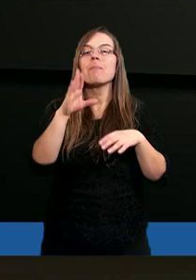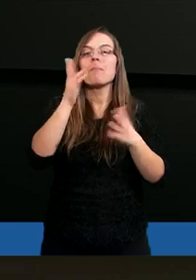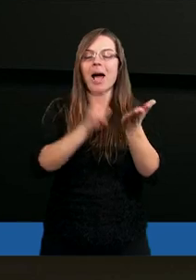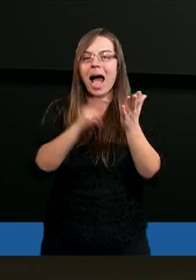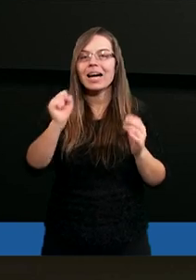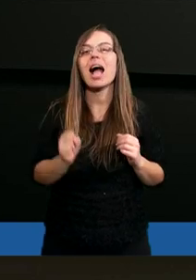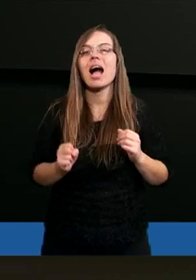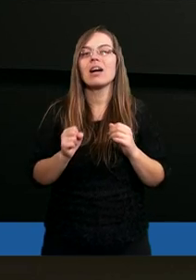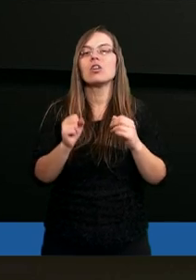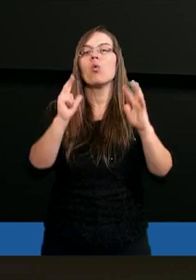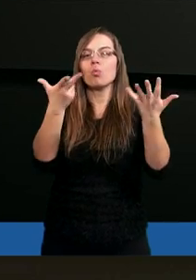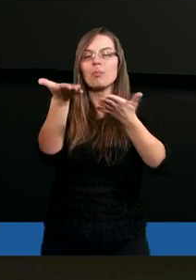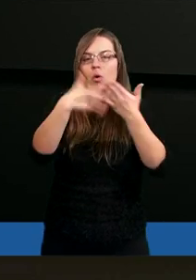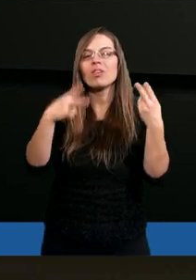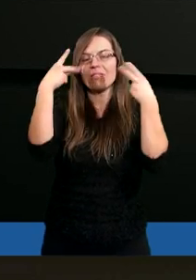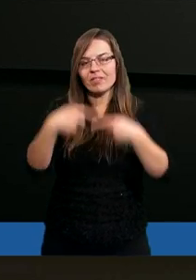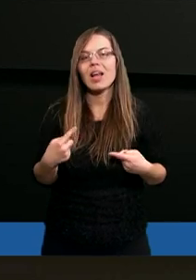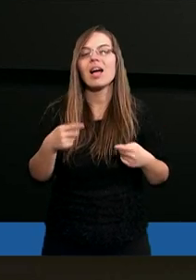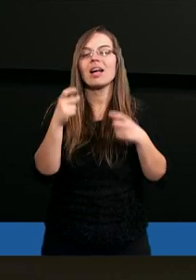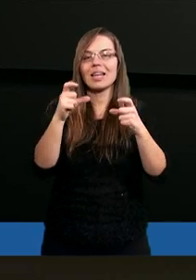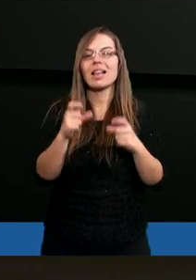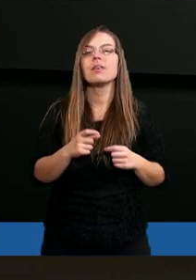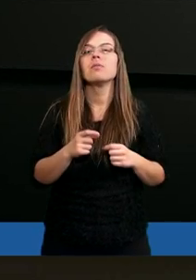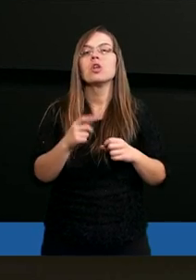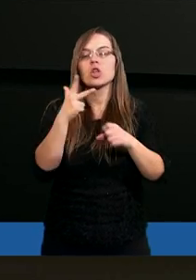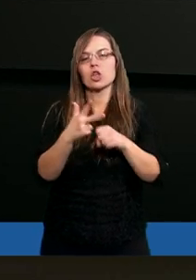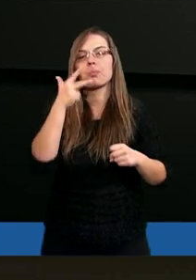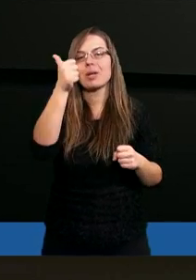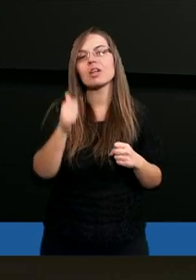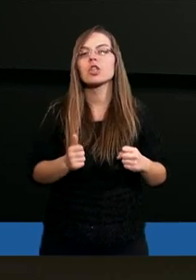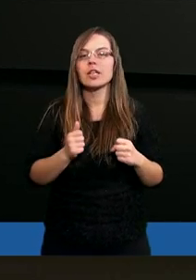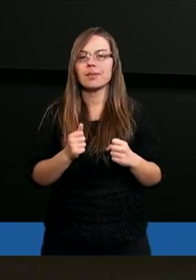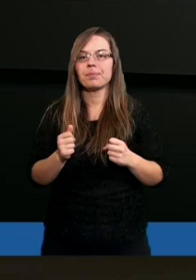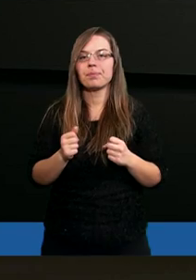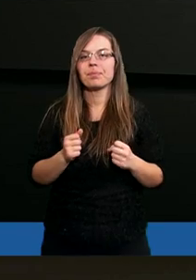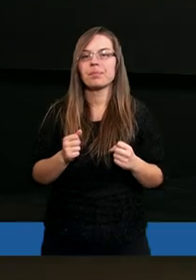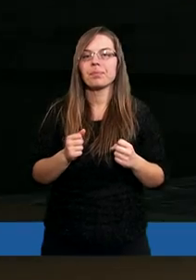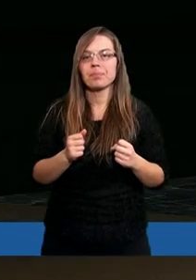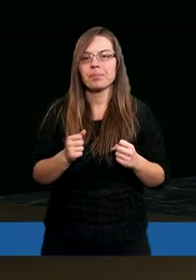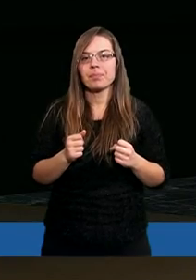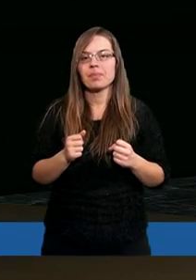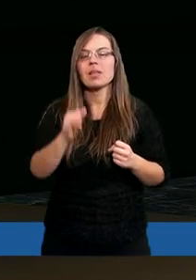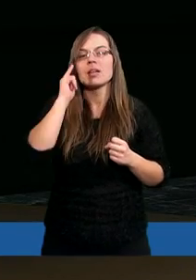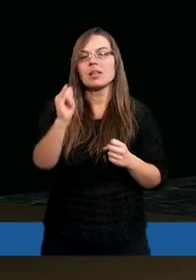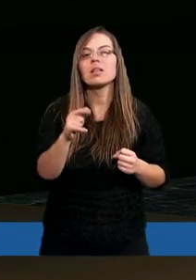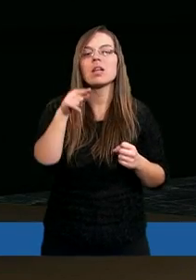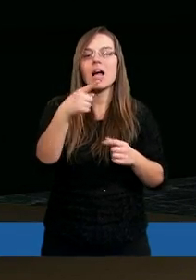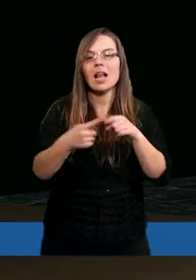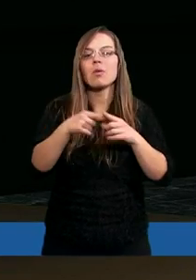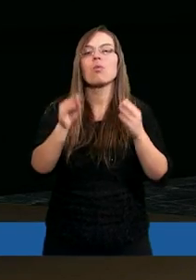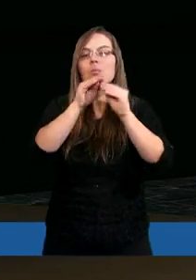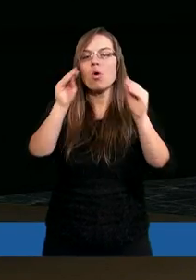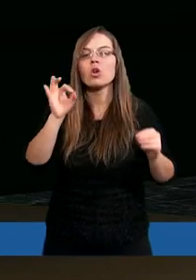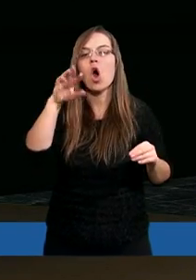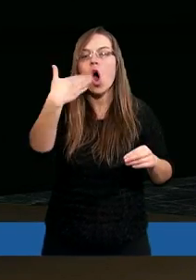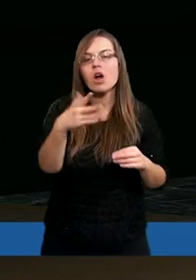Marka w ósmym rozdziale i w wersecie trzydziestym pierwszym. I zaczął ich